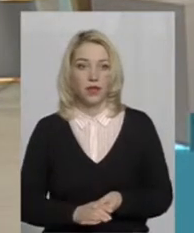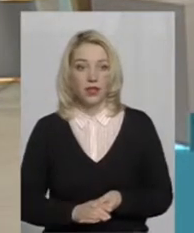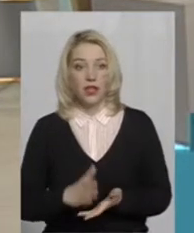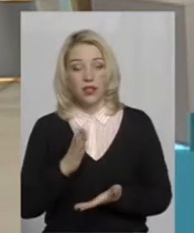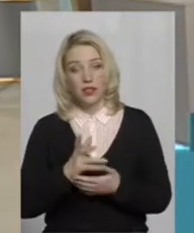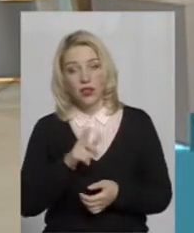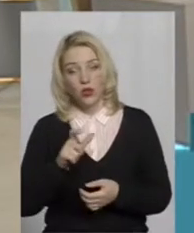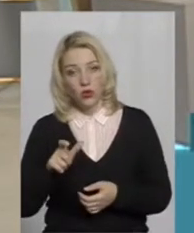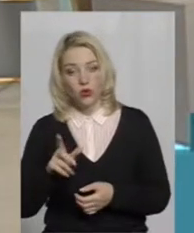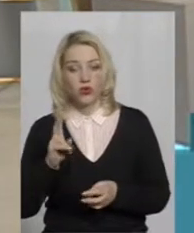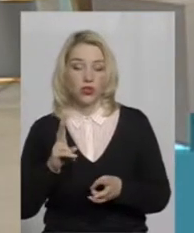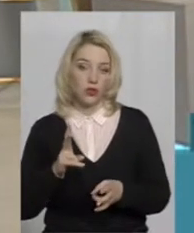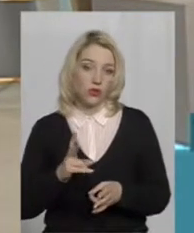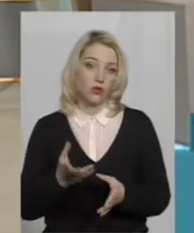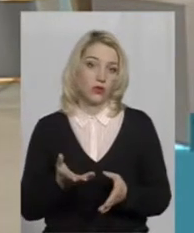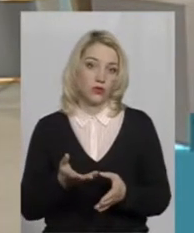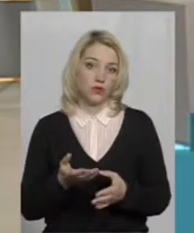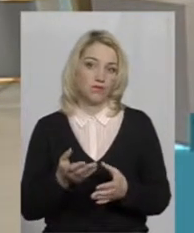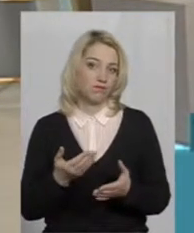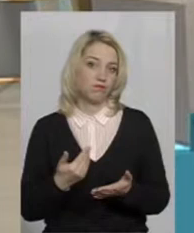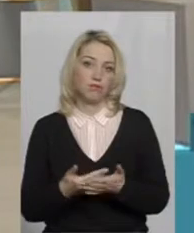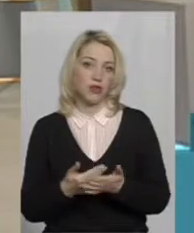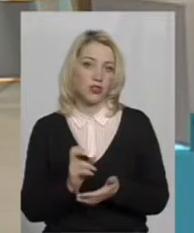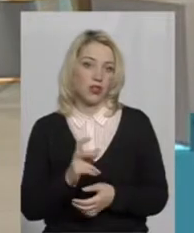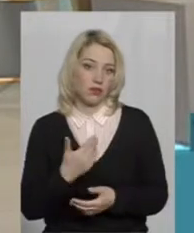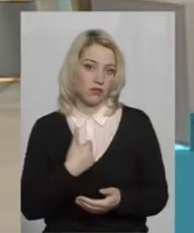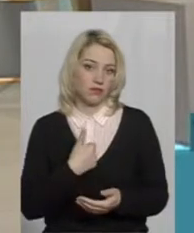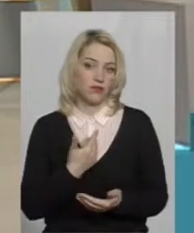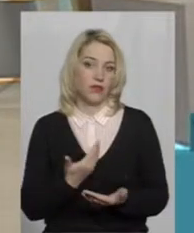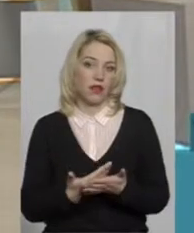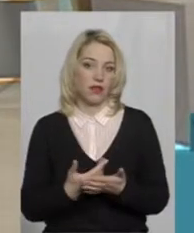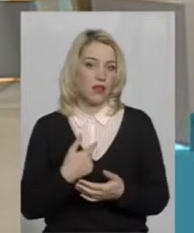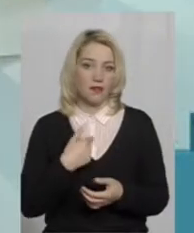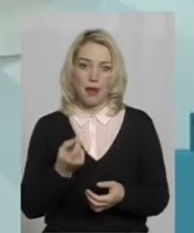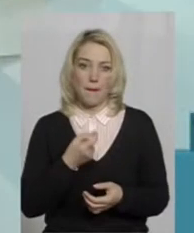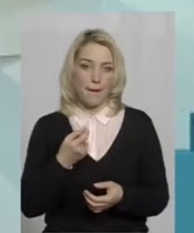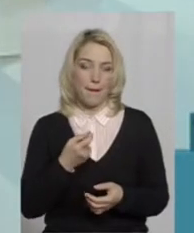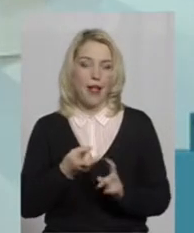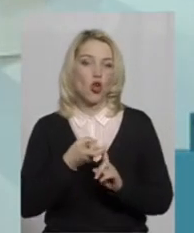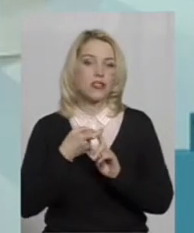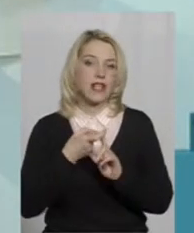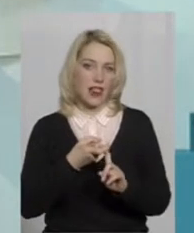Є люди, які, в принципі, майже, як, допустим, я малозалежний,